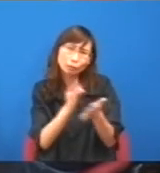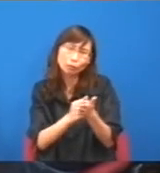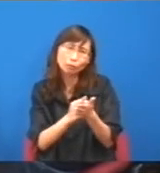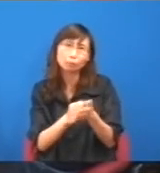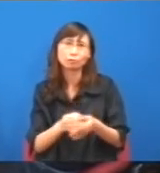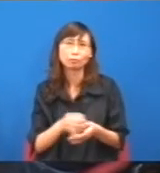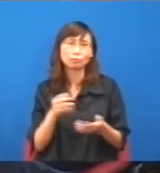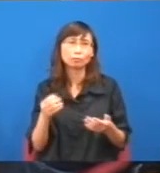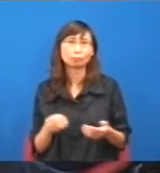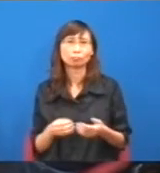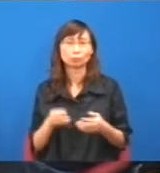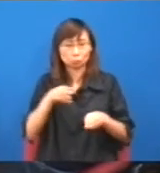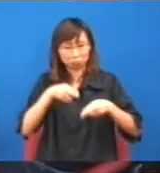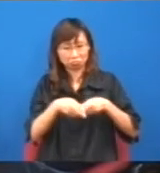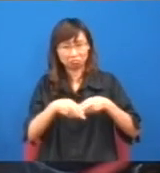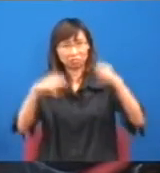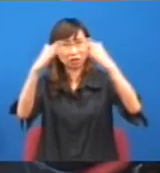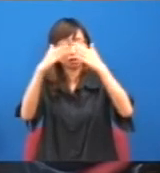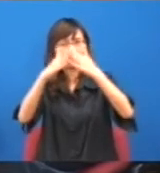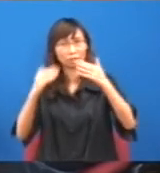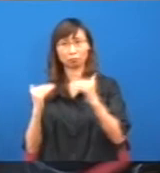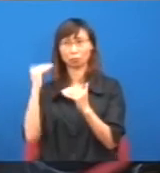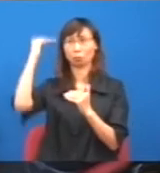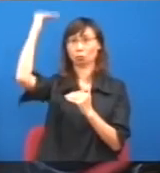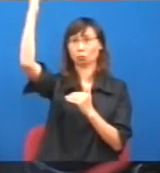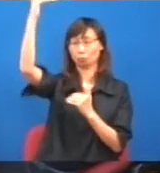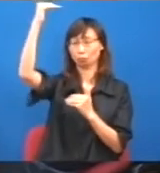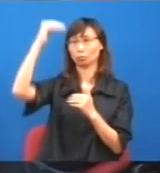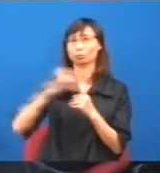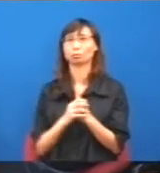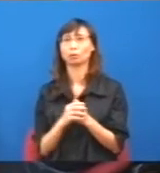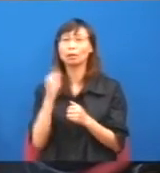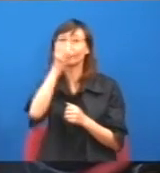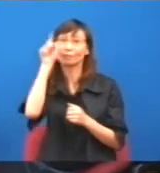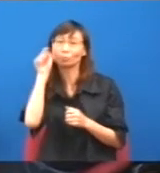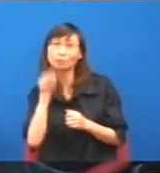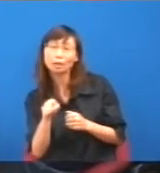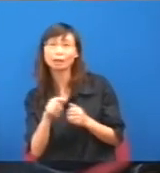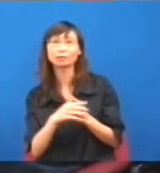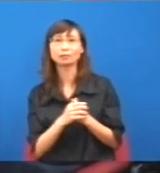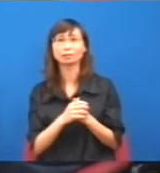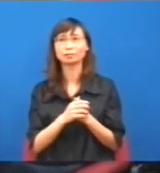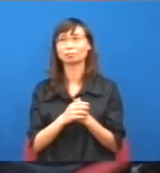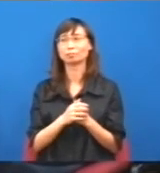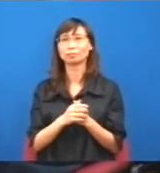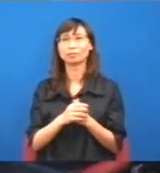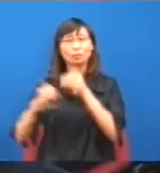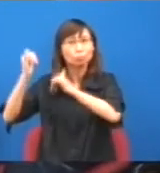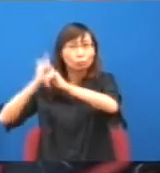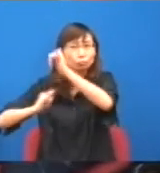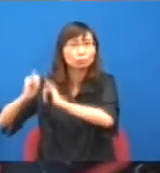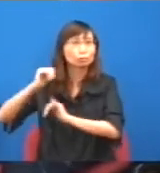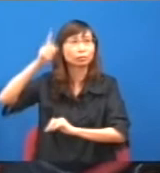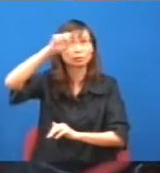餐廳,樓底又高,那原起是什麼呢,即是為何有什麼傳播呢,不知道,真是,